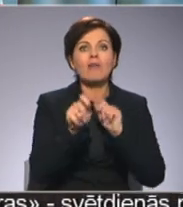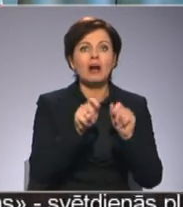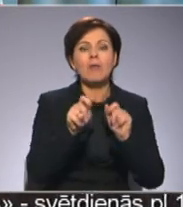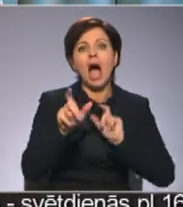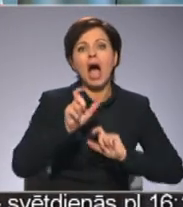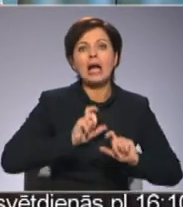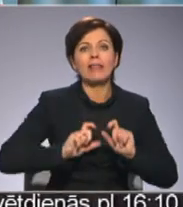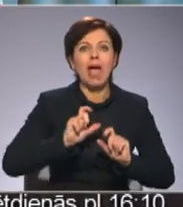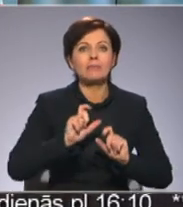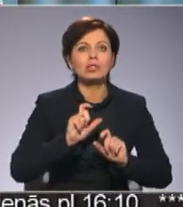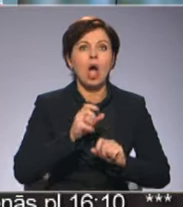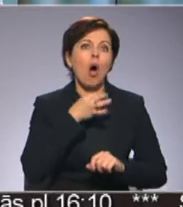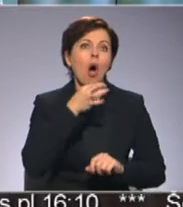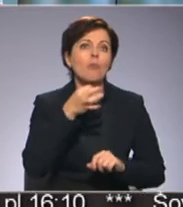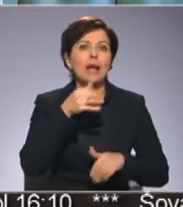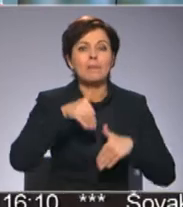Latvijas Nacionāla opera